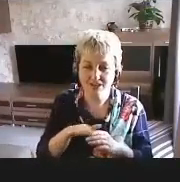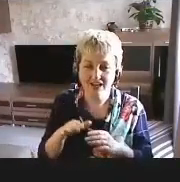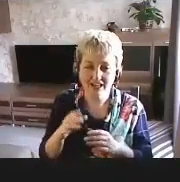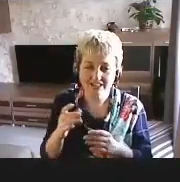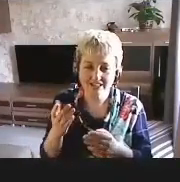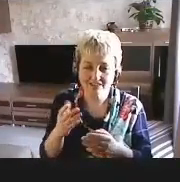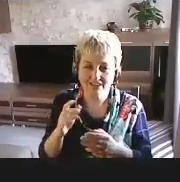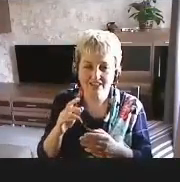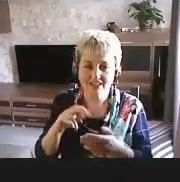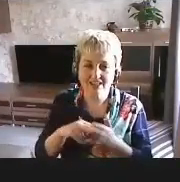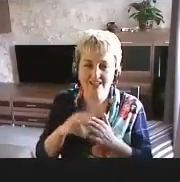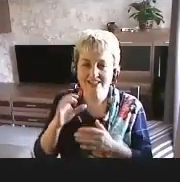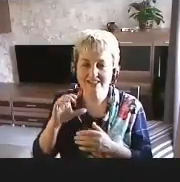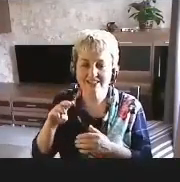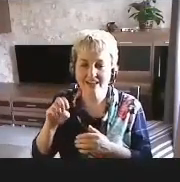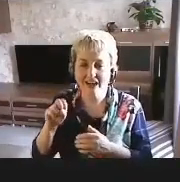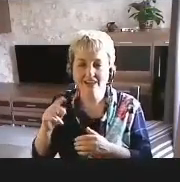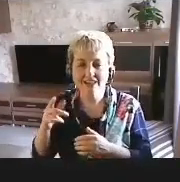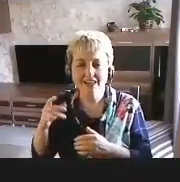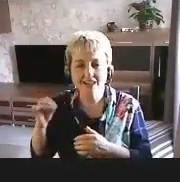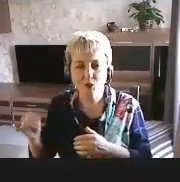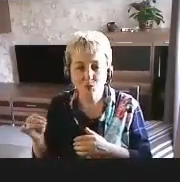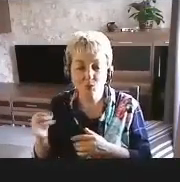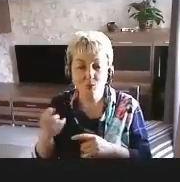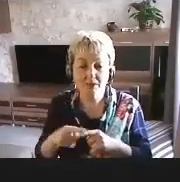стратегию.